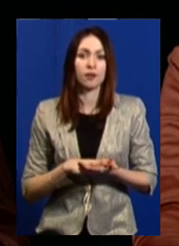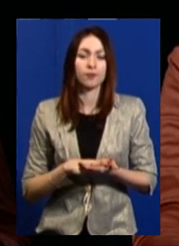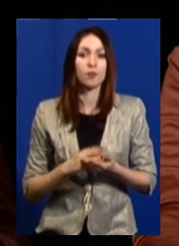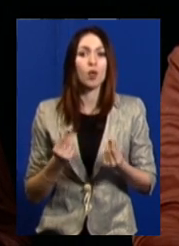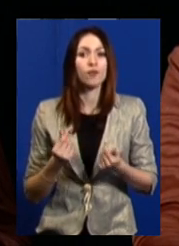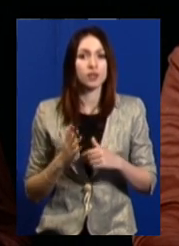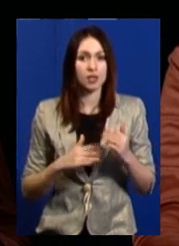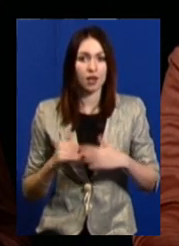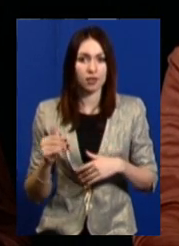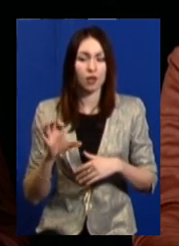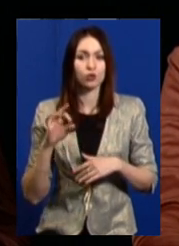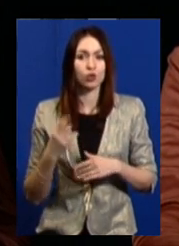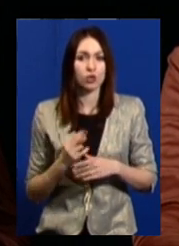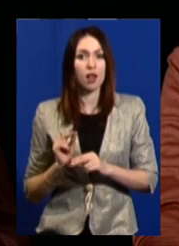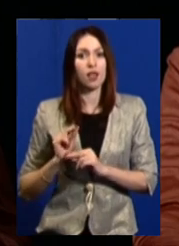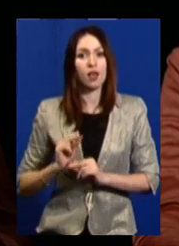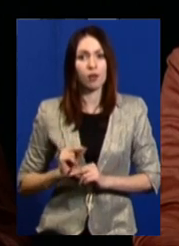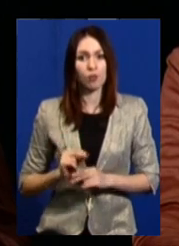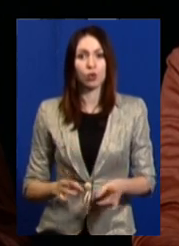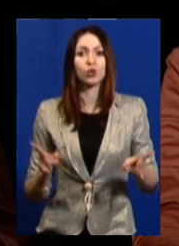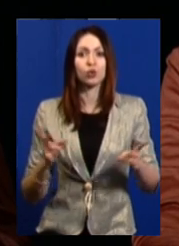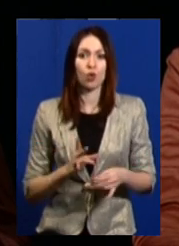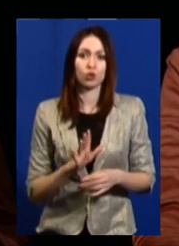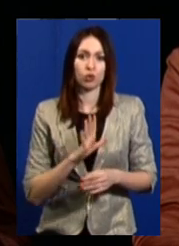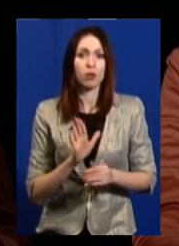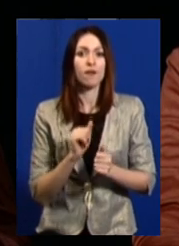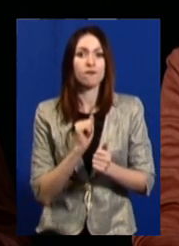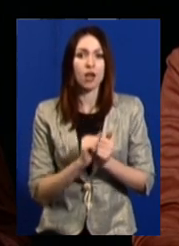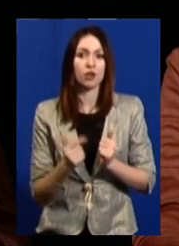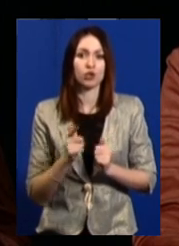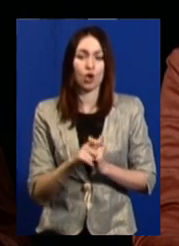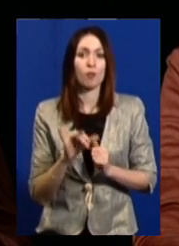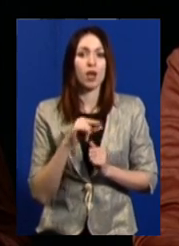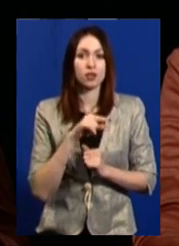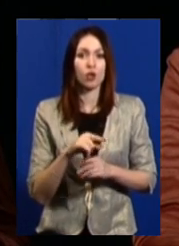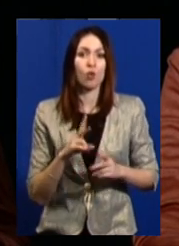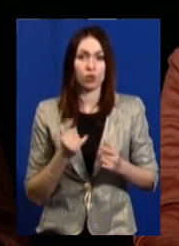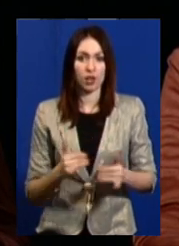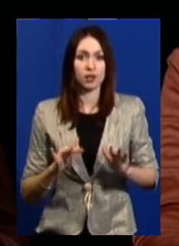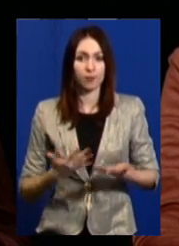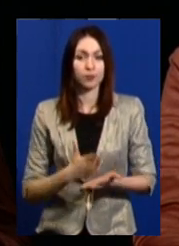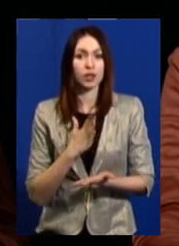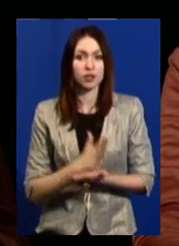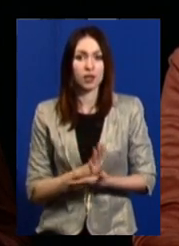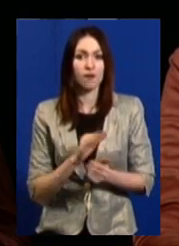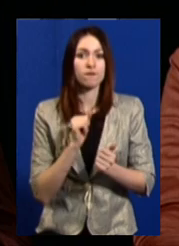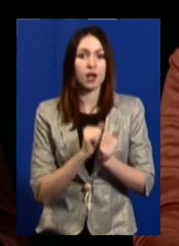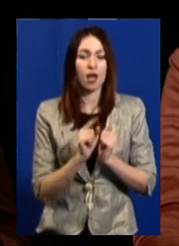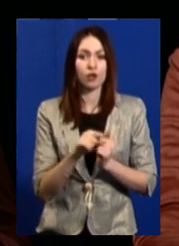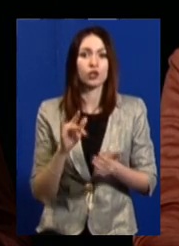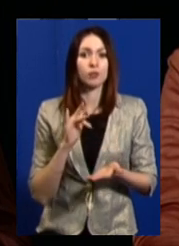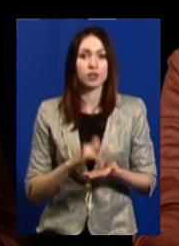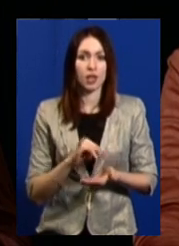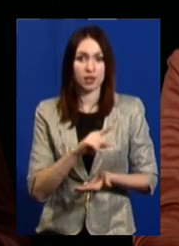фахівець соціальної роботи повинен бути у кожній громаді, і він на даний час існує у кожному центрі, їх